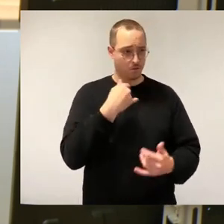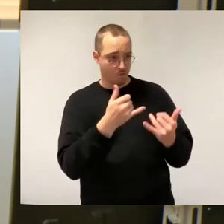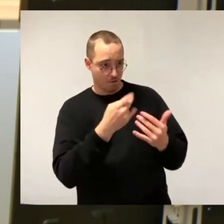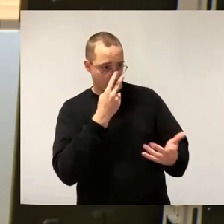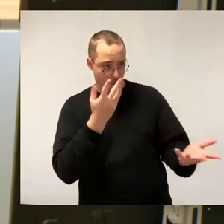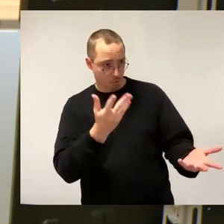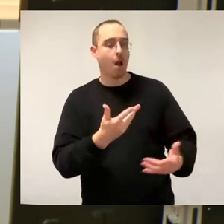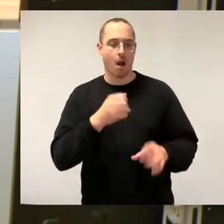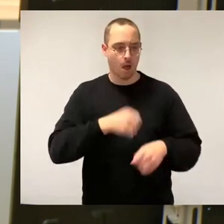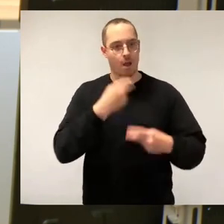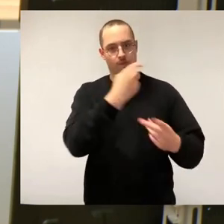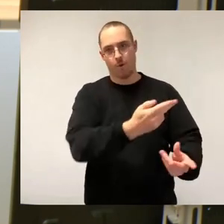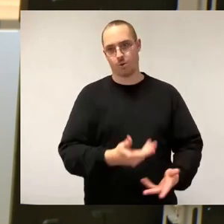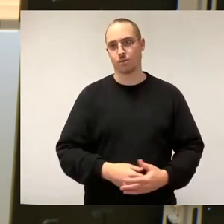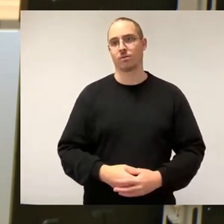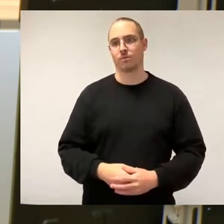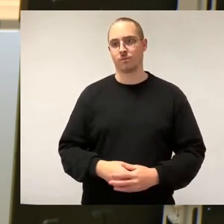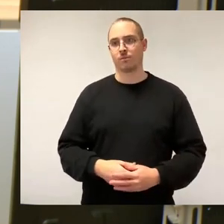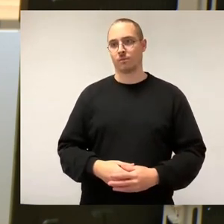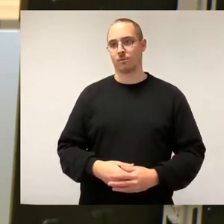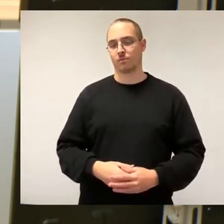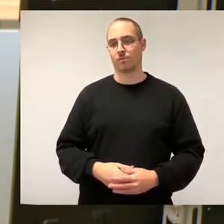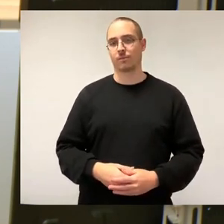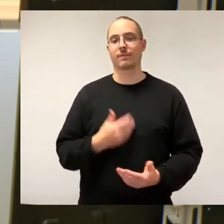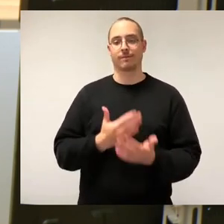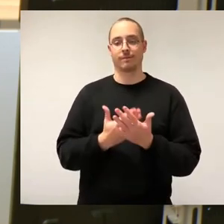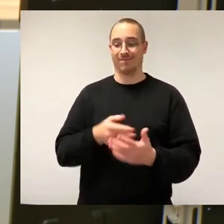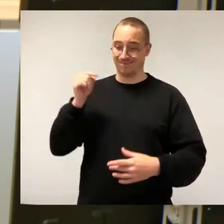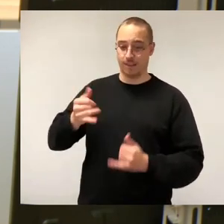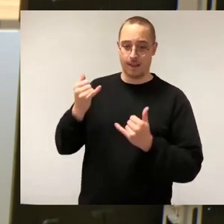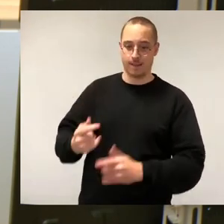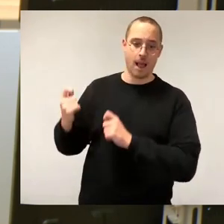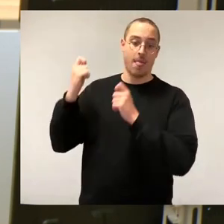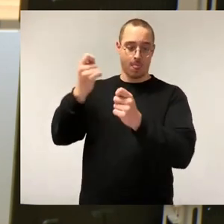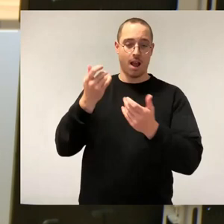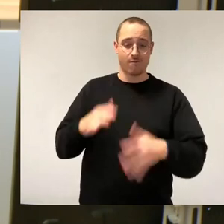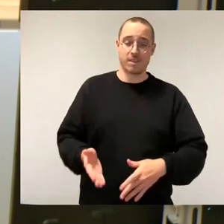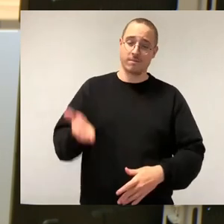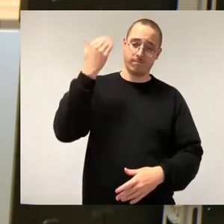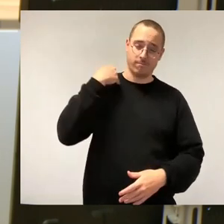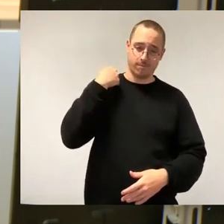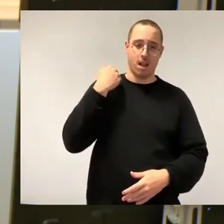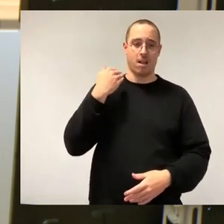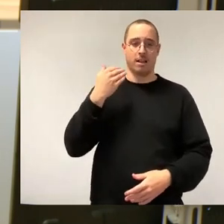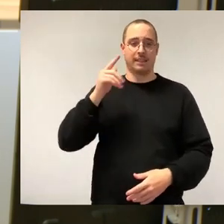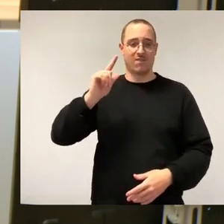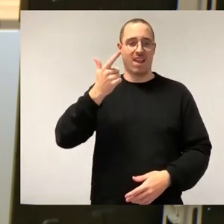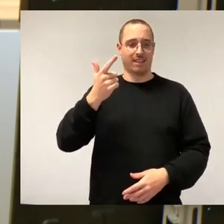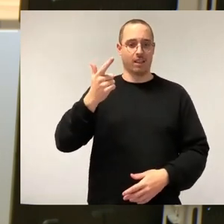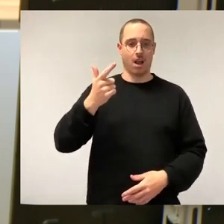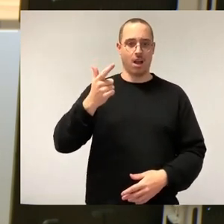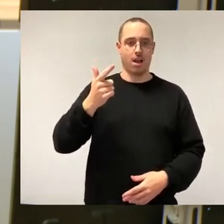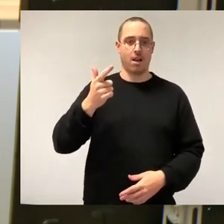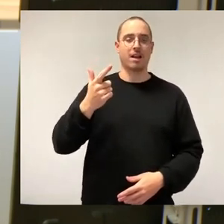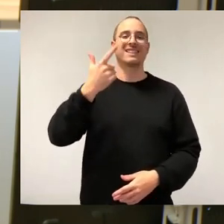besprochen haben. Und damit nehme ich direkt Bezug auf den Antrag, den wir bereits am 20.10. eingebracht haben. Wichtig an dieser Stelle ist vielleicht